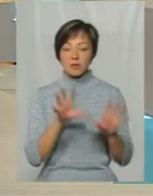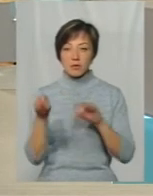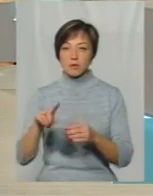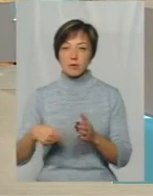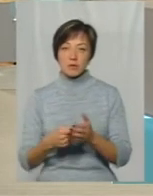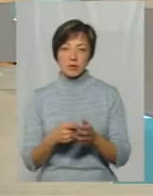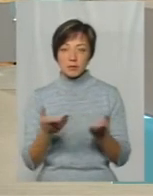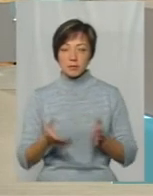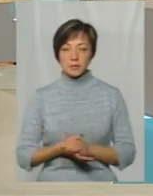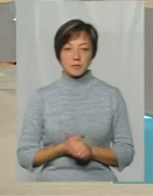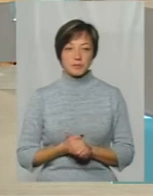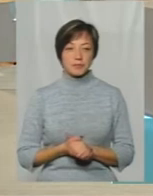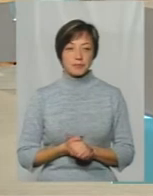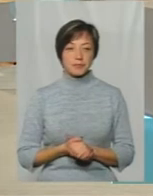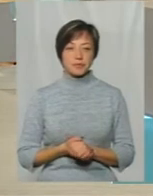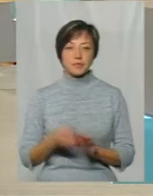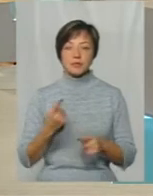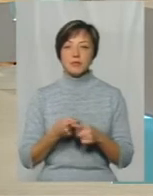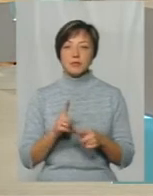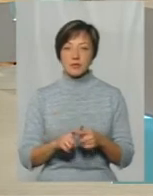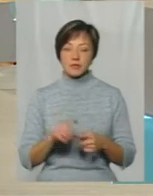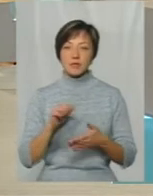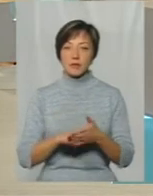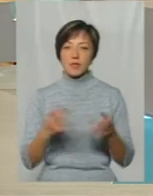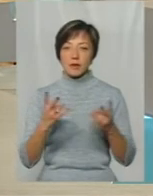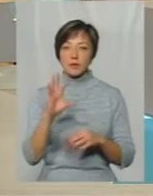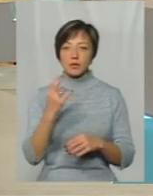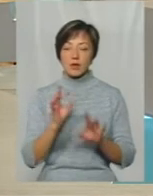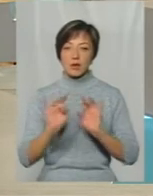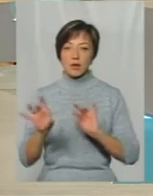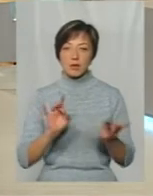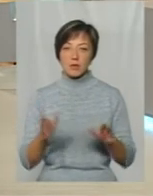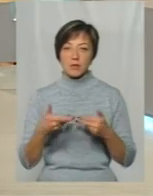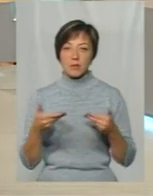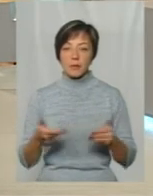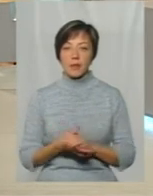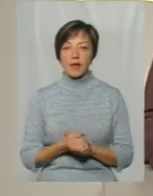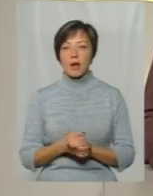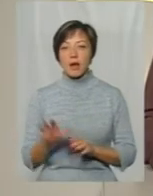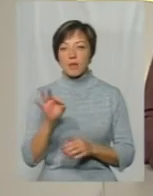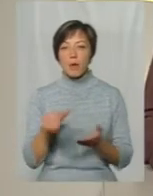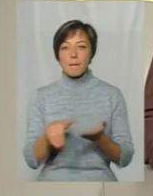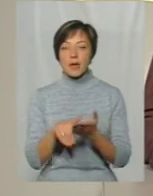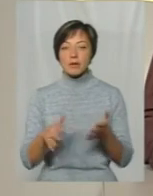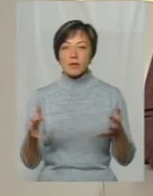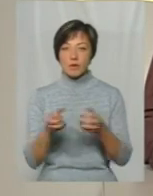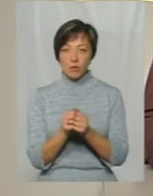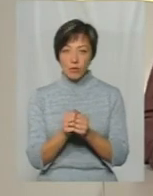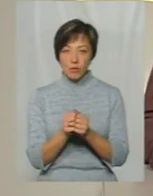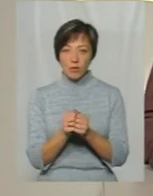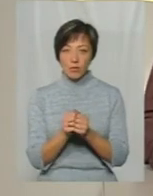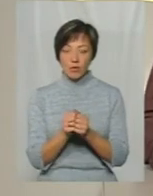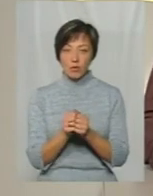доходить, а хто не доходить І, напевно, з цього приводу потрібна вже соціальна реклама нам Пані Тетяно, а стосовно методів відлову, про які